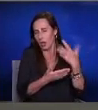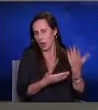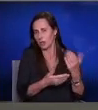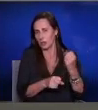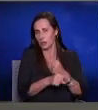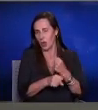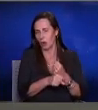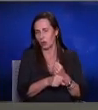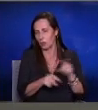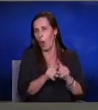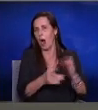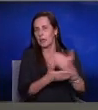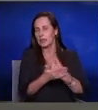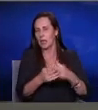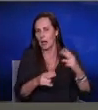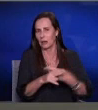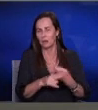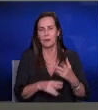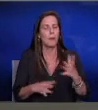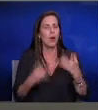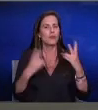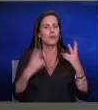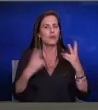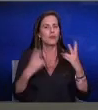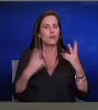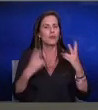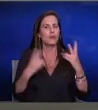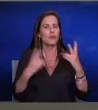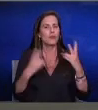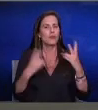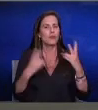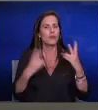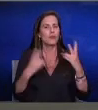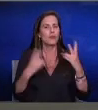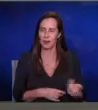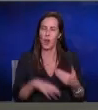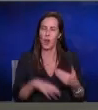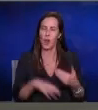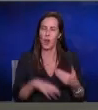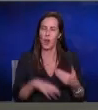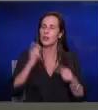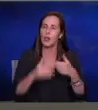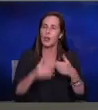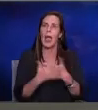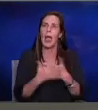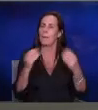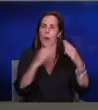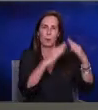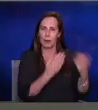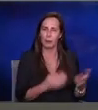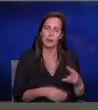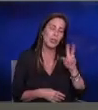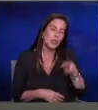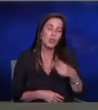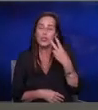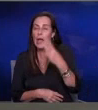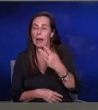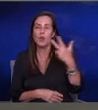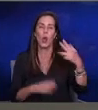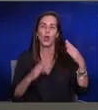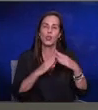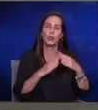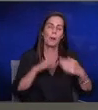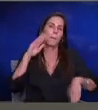מה שולי של 50% אבל יש מעט מאוד כאלה רוב האנשים אין להם מהמון דירות אלא יש להם 2-3 דירות לכל היותר